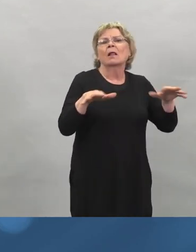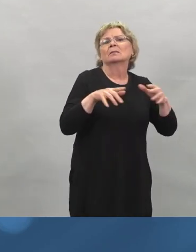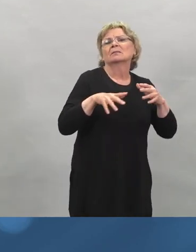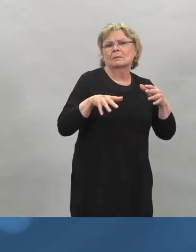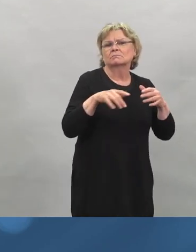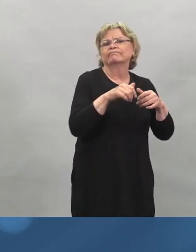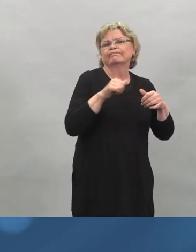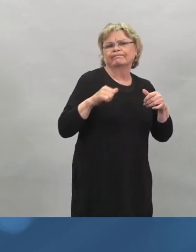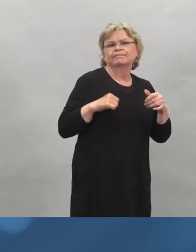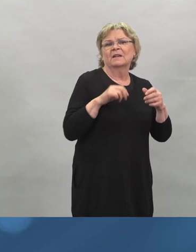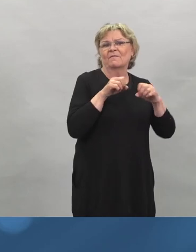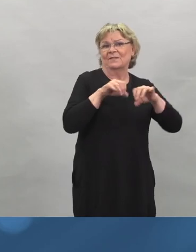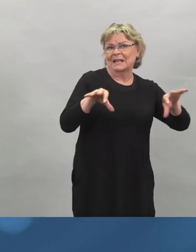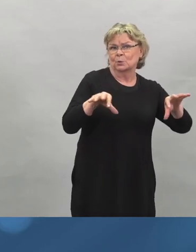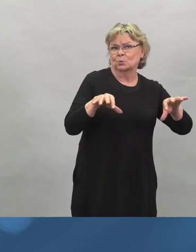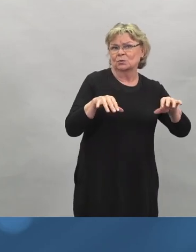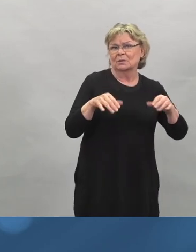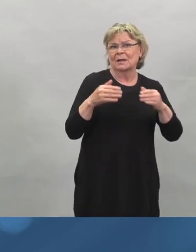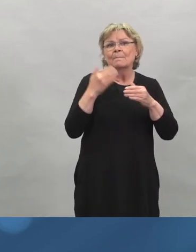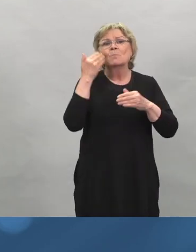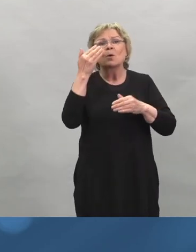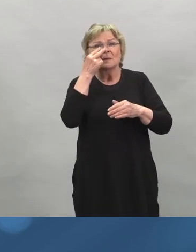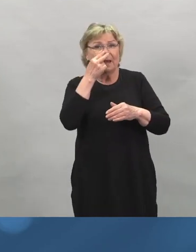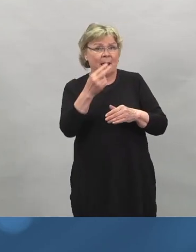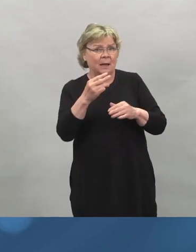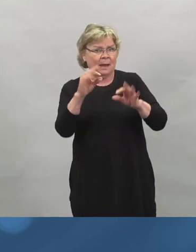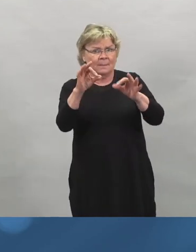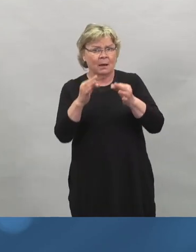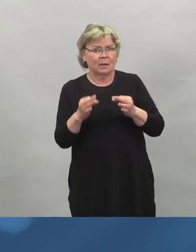minkälaisia suosituksia tullaan jatkossa antamaan.